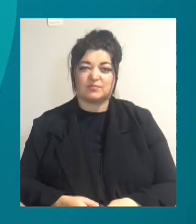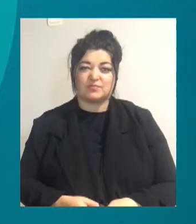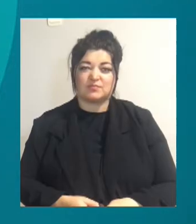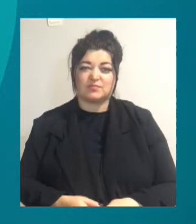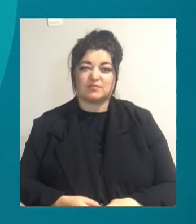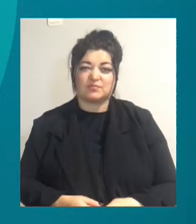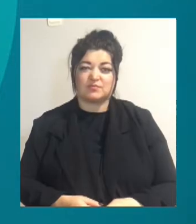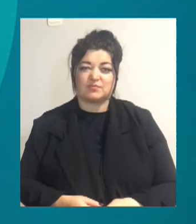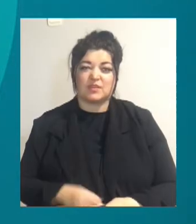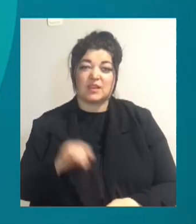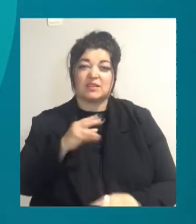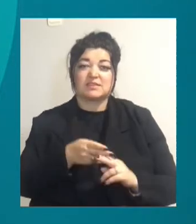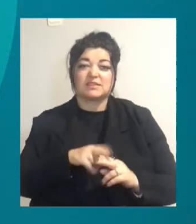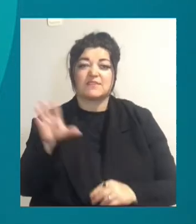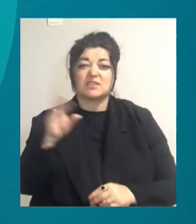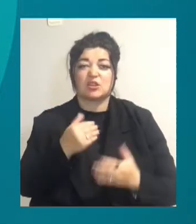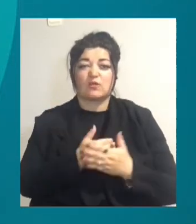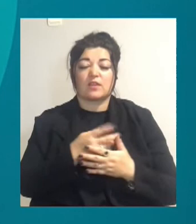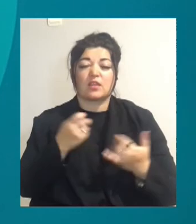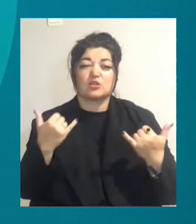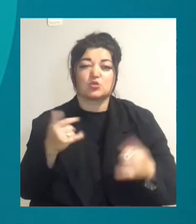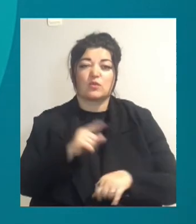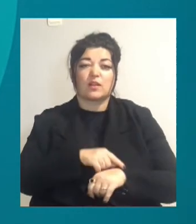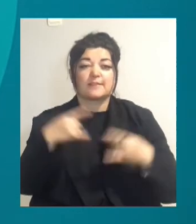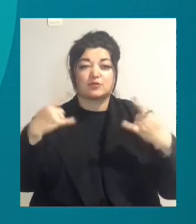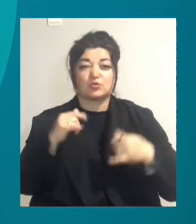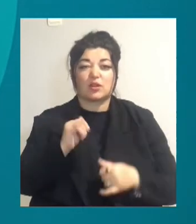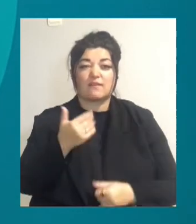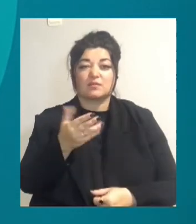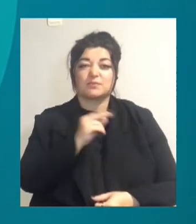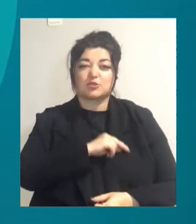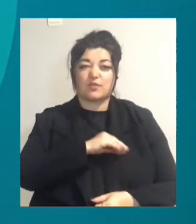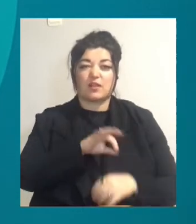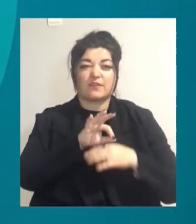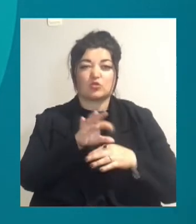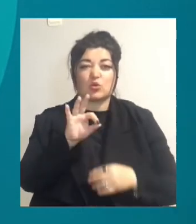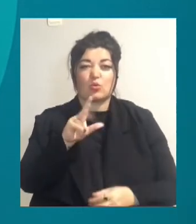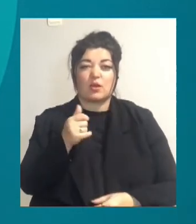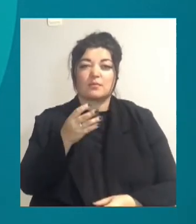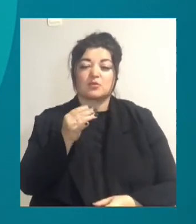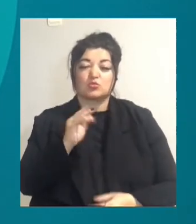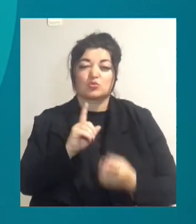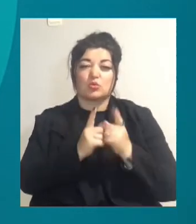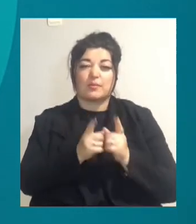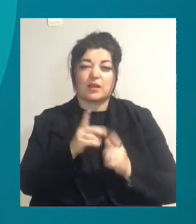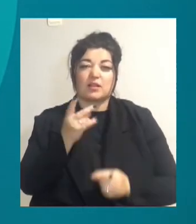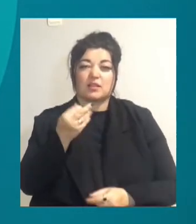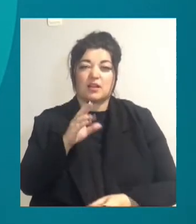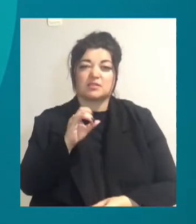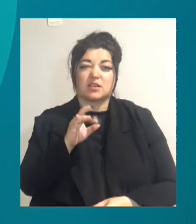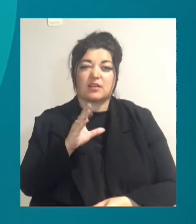І це всі новини на цю хвилину. В студії для вас працювала ведуча Ольга Міщук, сурдопереклад Наталя Сергєєва.